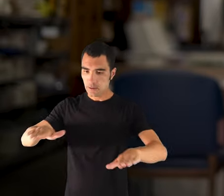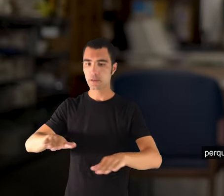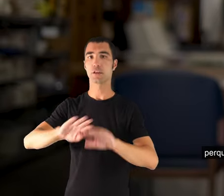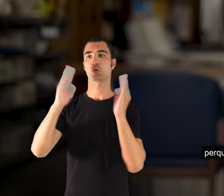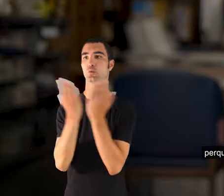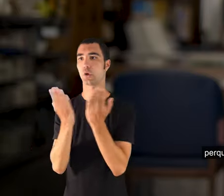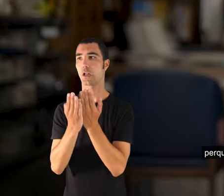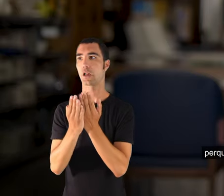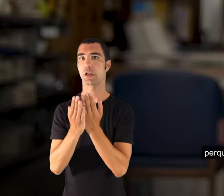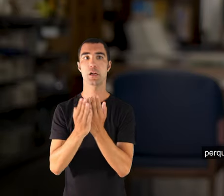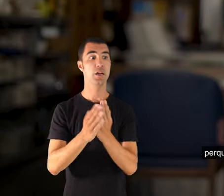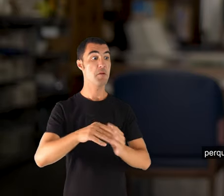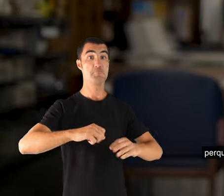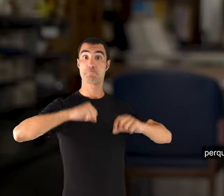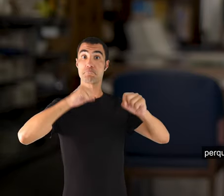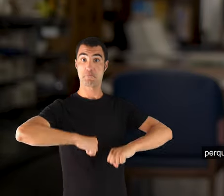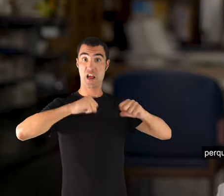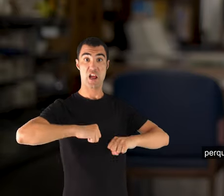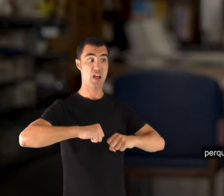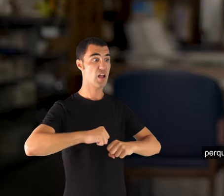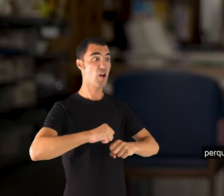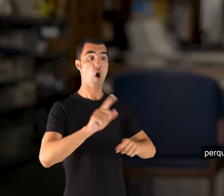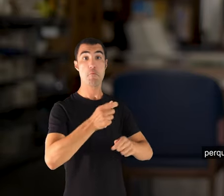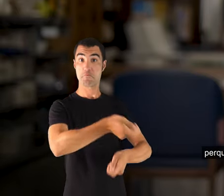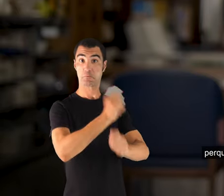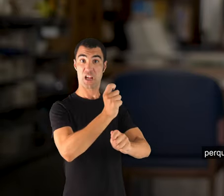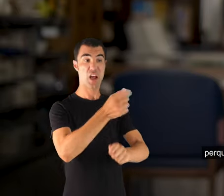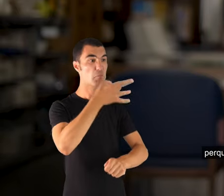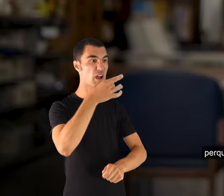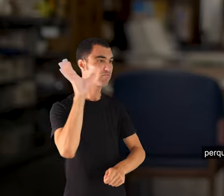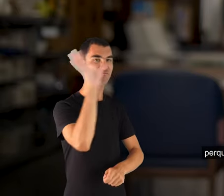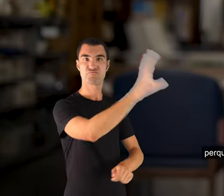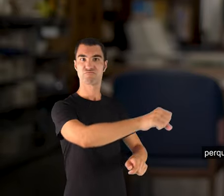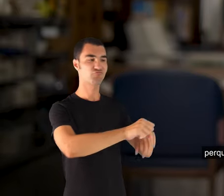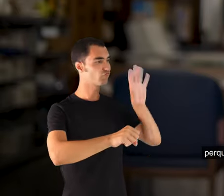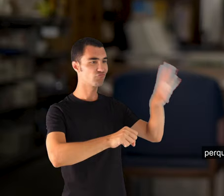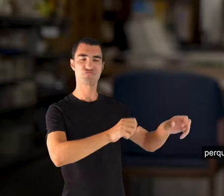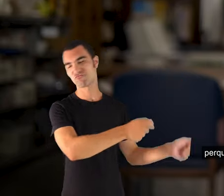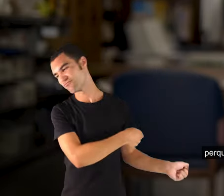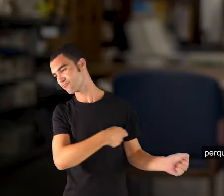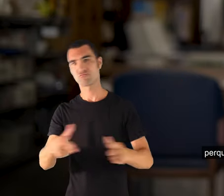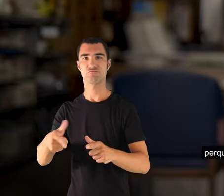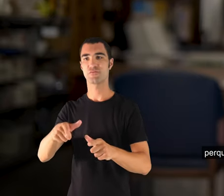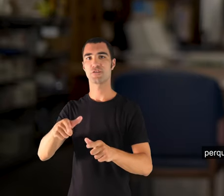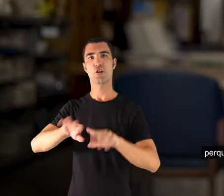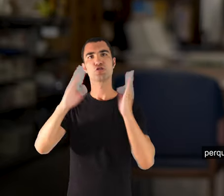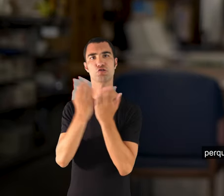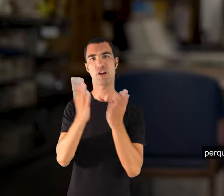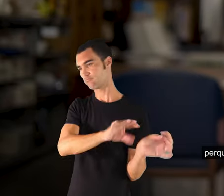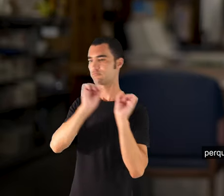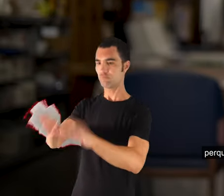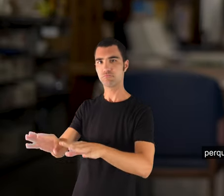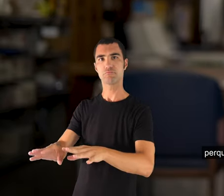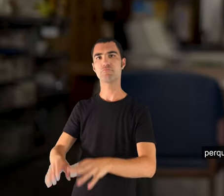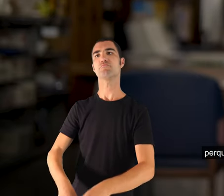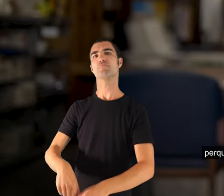va agafar, agafava per treure els pescadors de dins del bar, els agafava i se les endua a escola, les du a